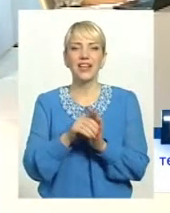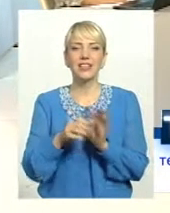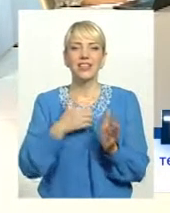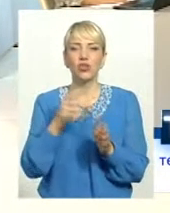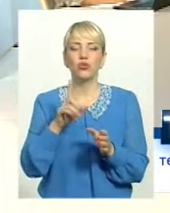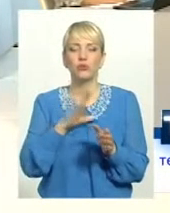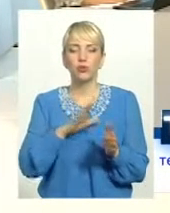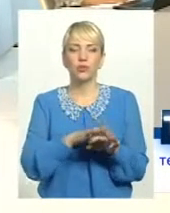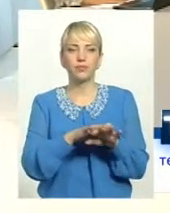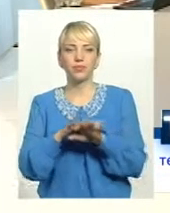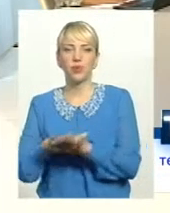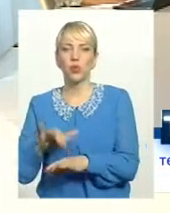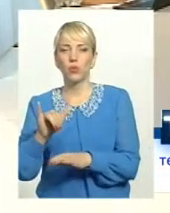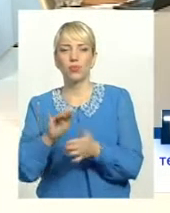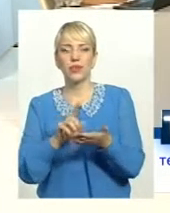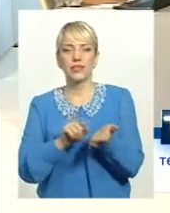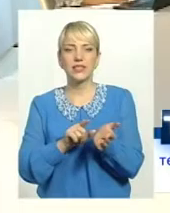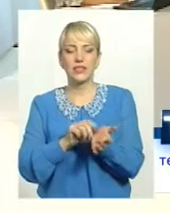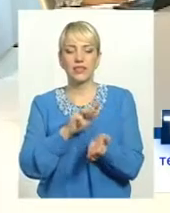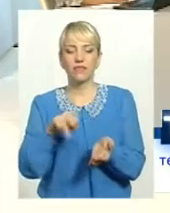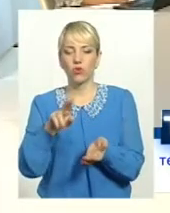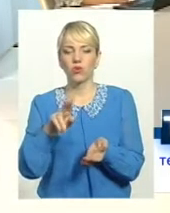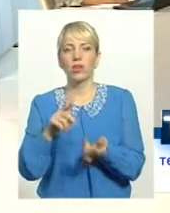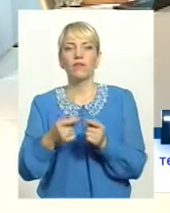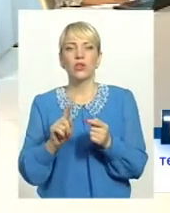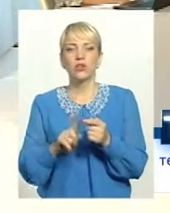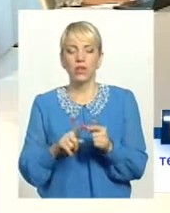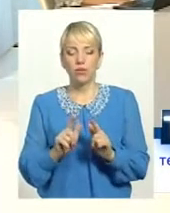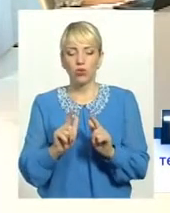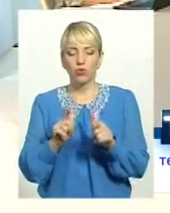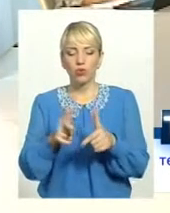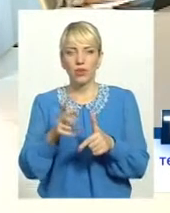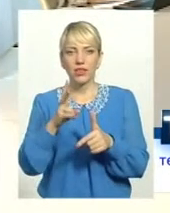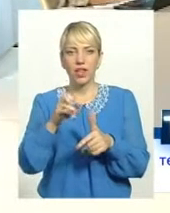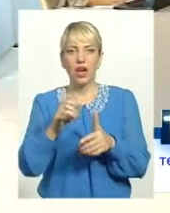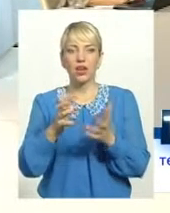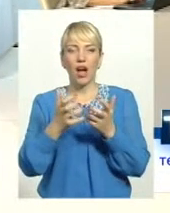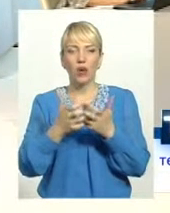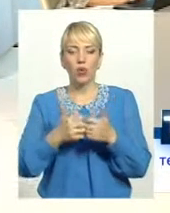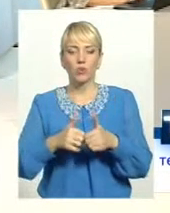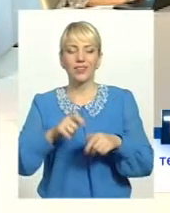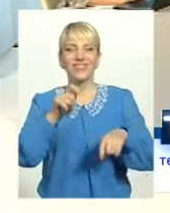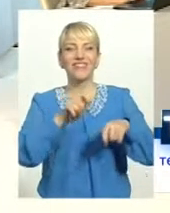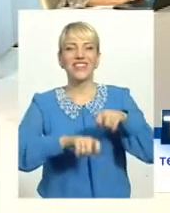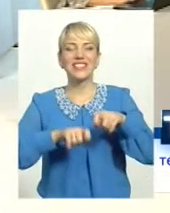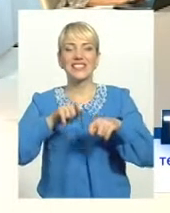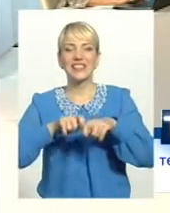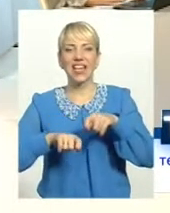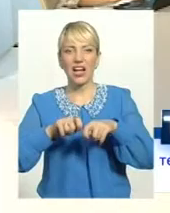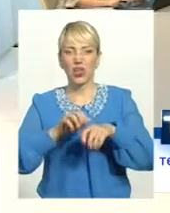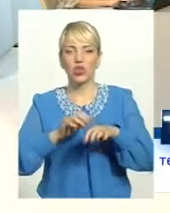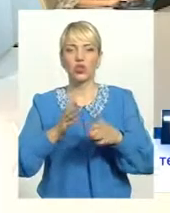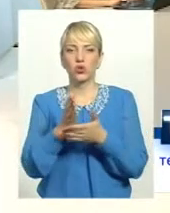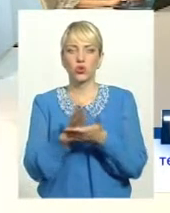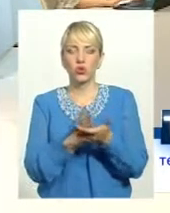пенсійного фонду, вони вже поступають на рахунки фіскальної служби, а потім через казначальську службу